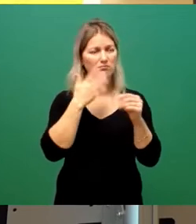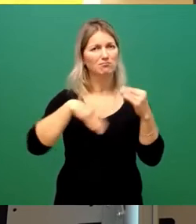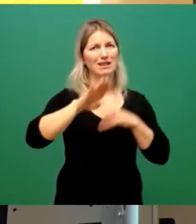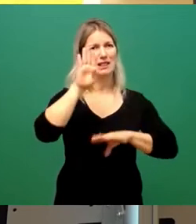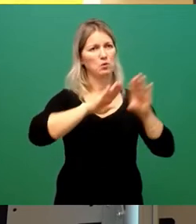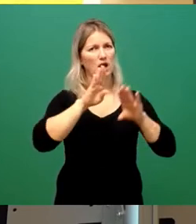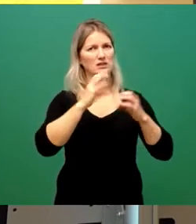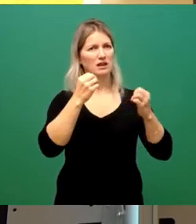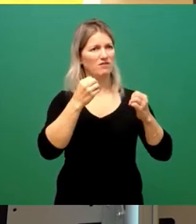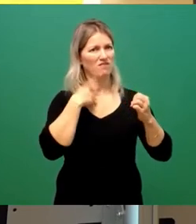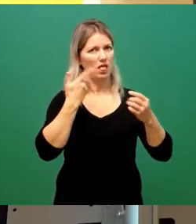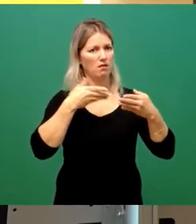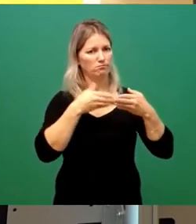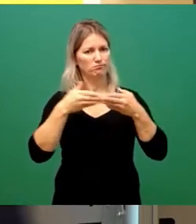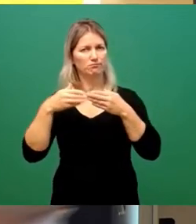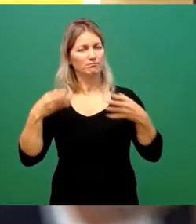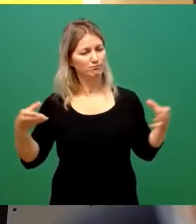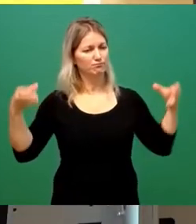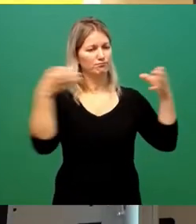Dresden vertreten sind. Vielen Dank.